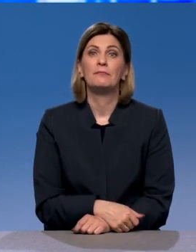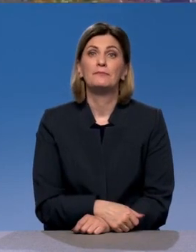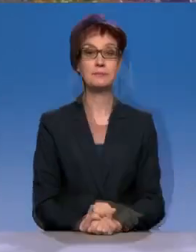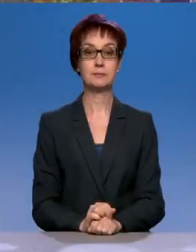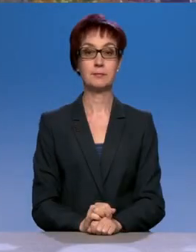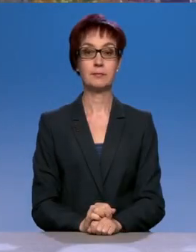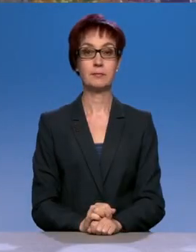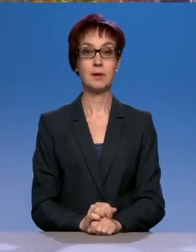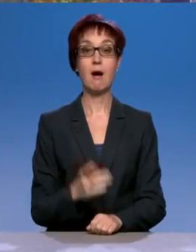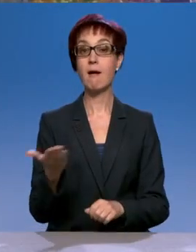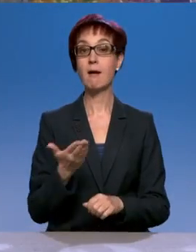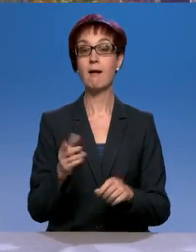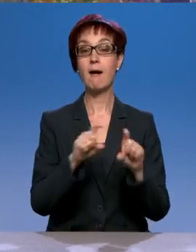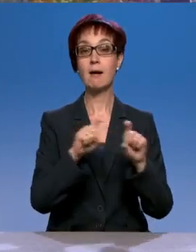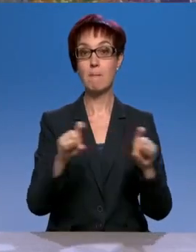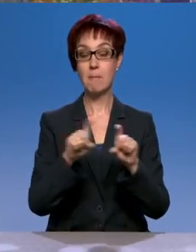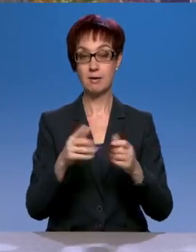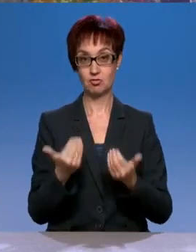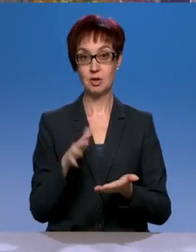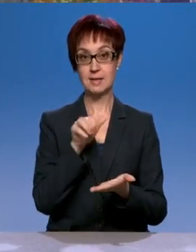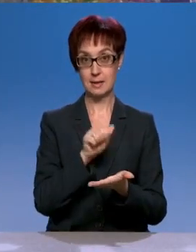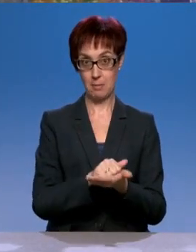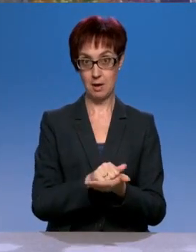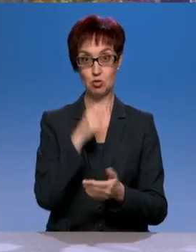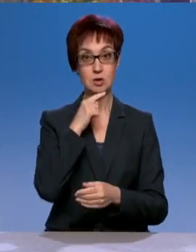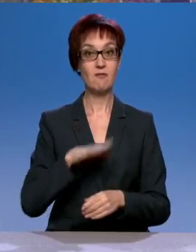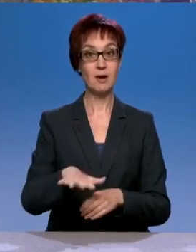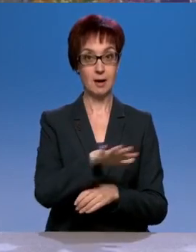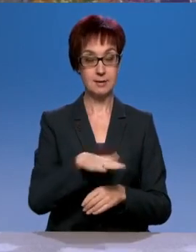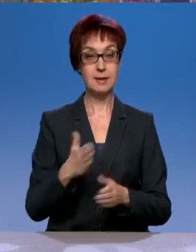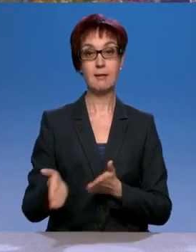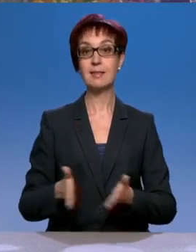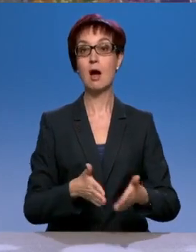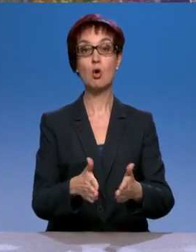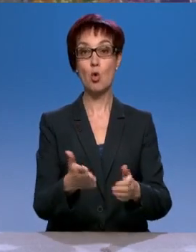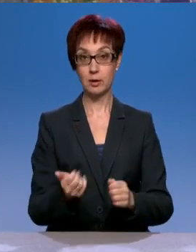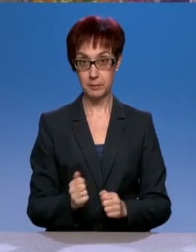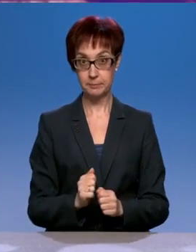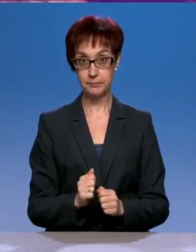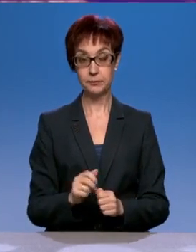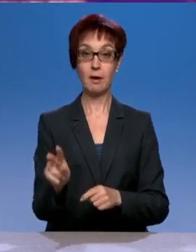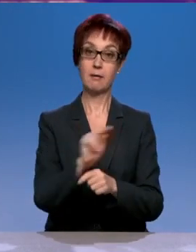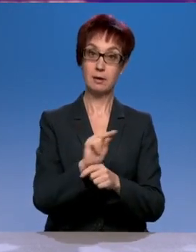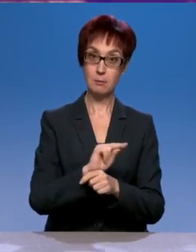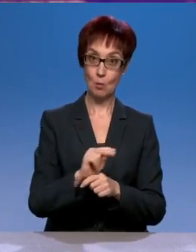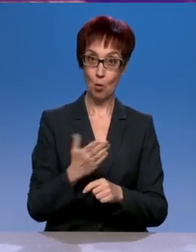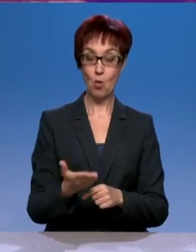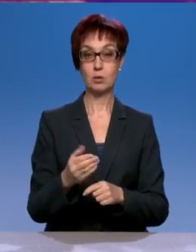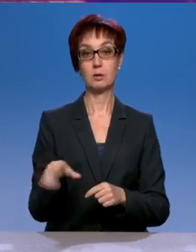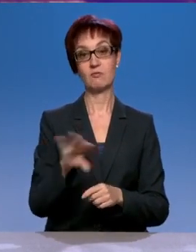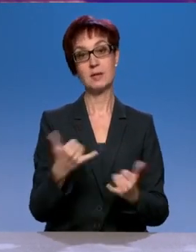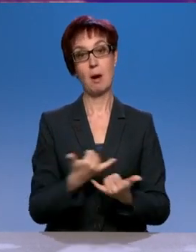Что за компании занимаются сейчас в России дорогами? Ремонтом? Не знаю, всем вот обслуживанием?